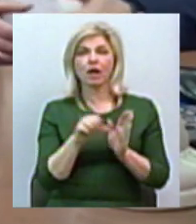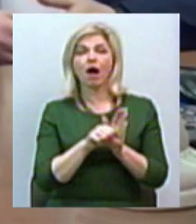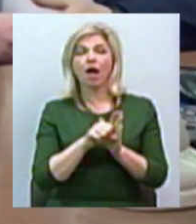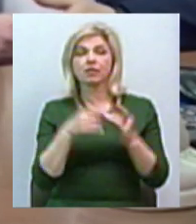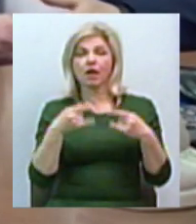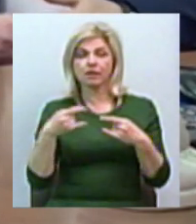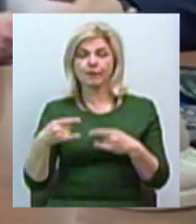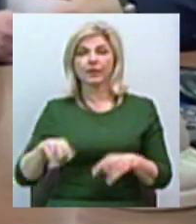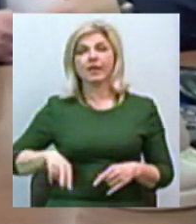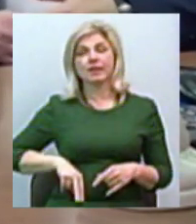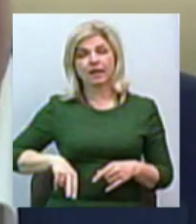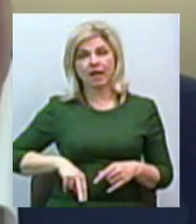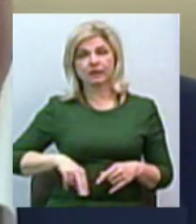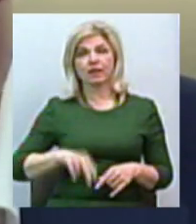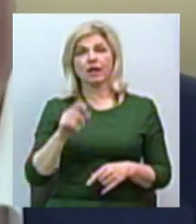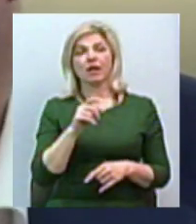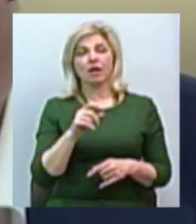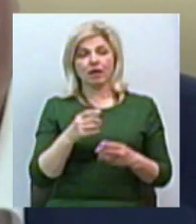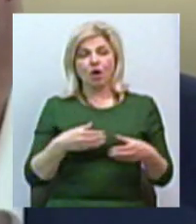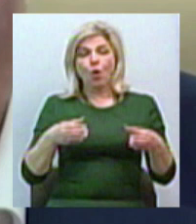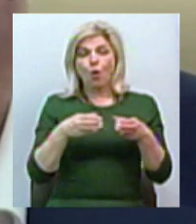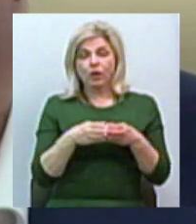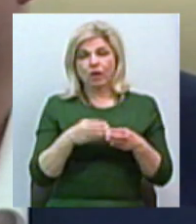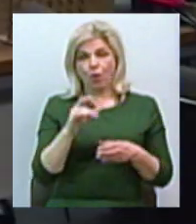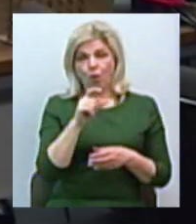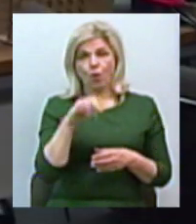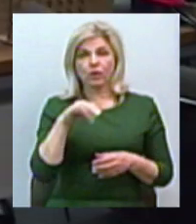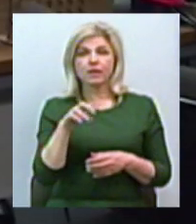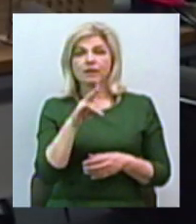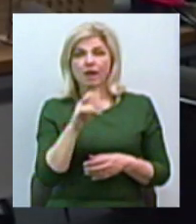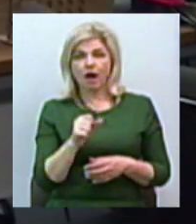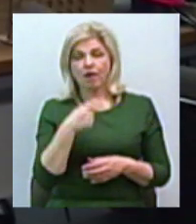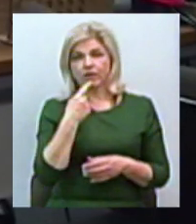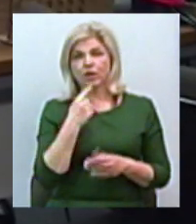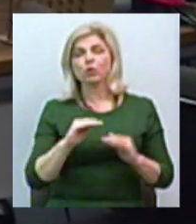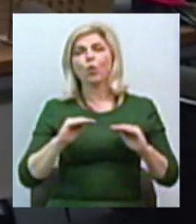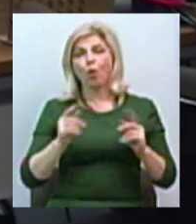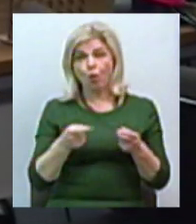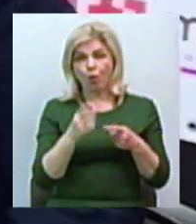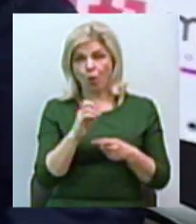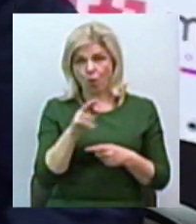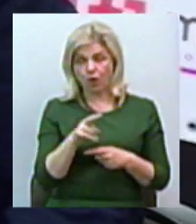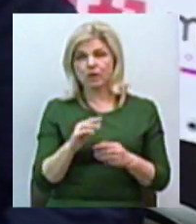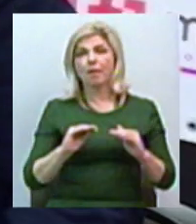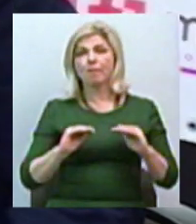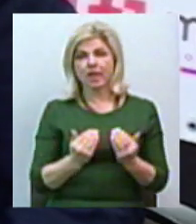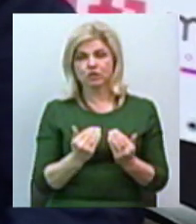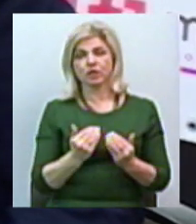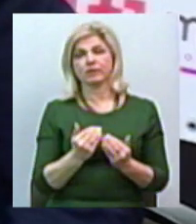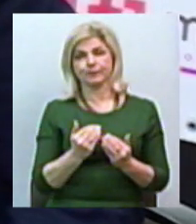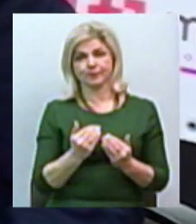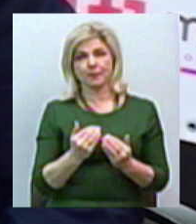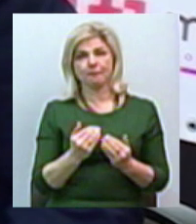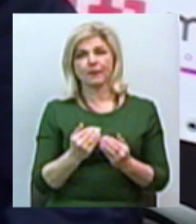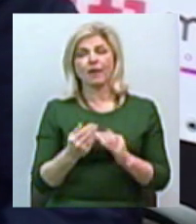департаменту мовлення холдингу 1+,1 медіа вважає, кодування зменшить піратство на телевізійному ринку. По-перше, у нас є